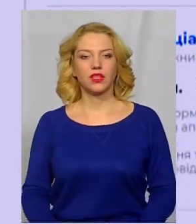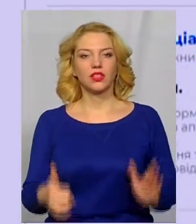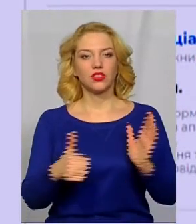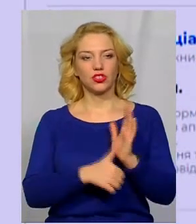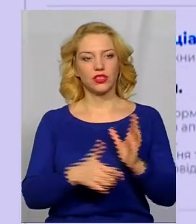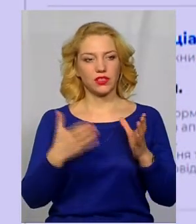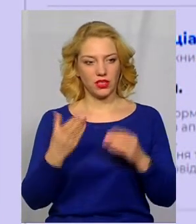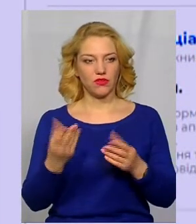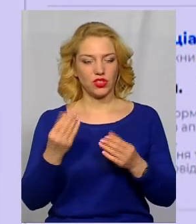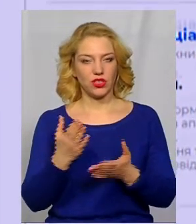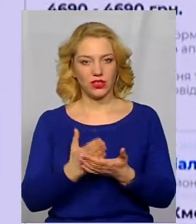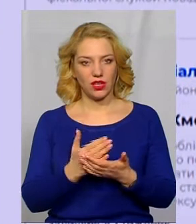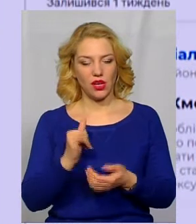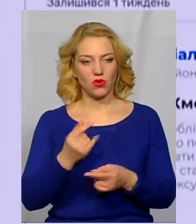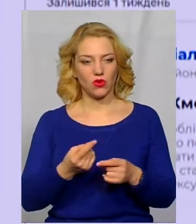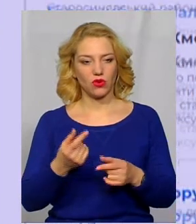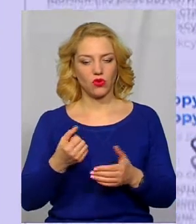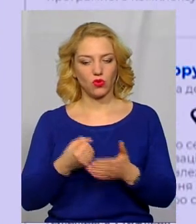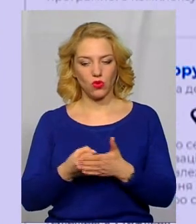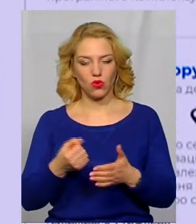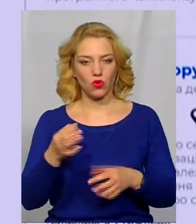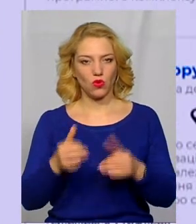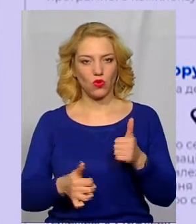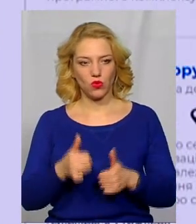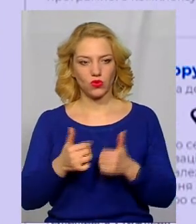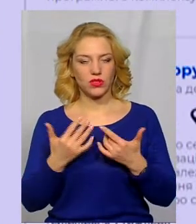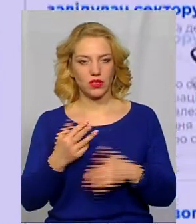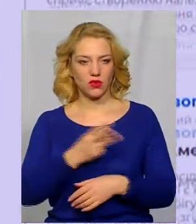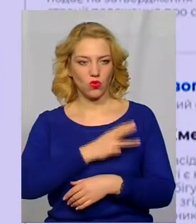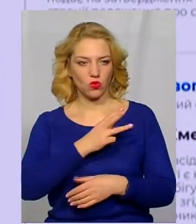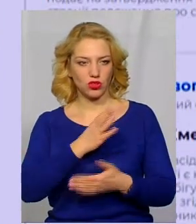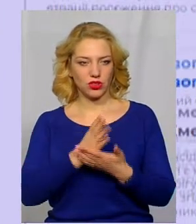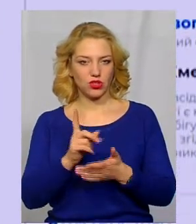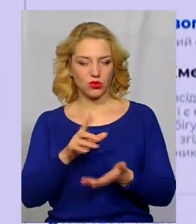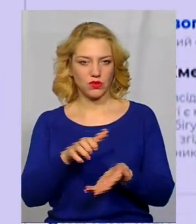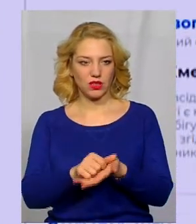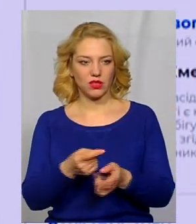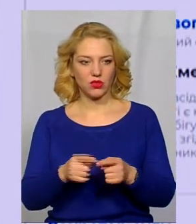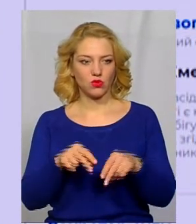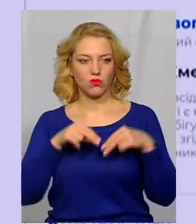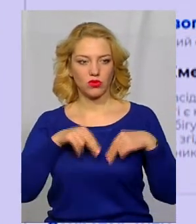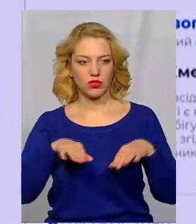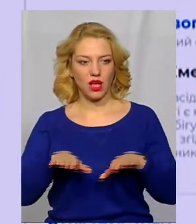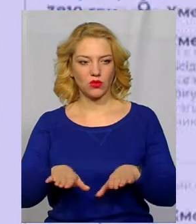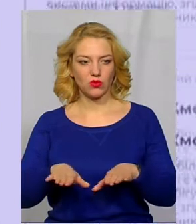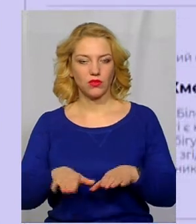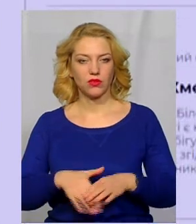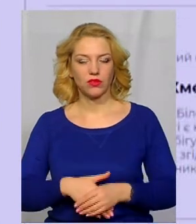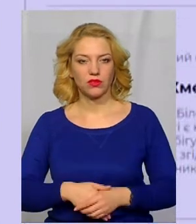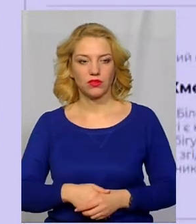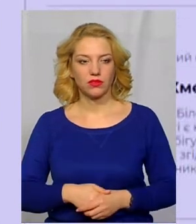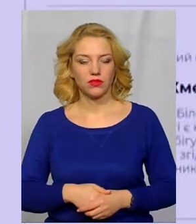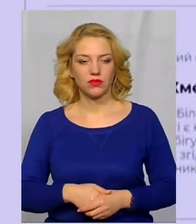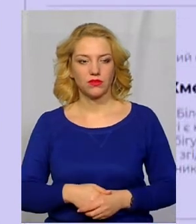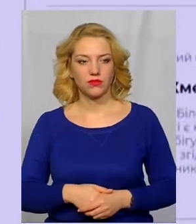Шість днів є ще до конкурсу, а скільки охочих вже є обійняти цю посаду? Про ліні